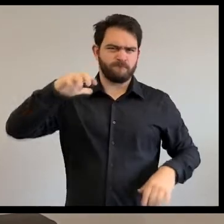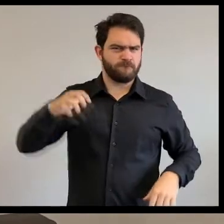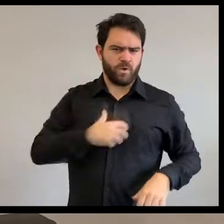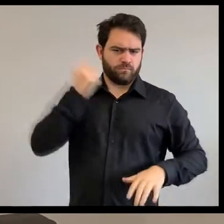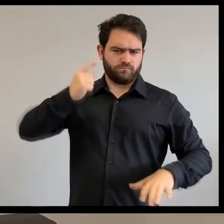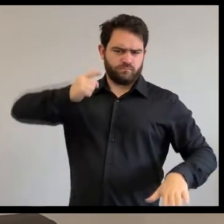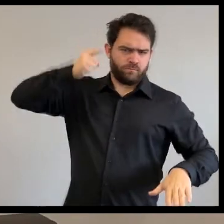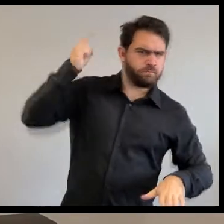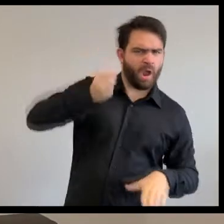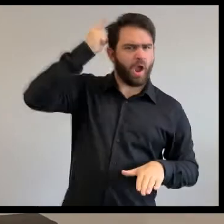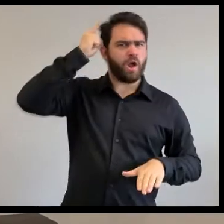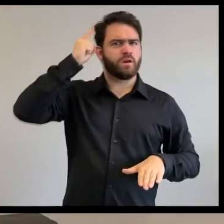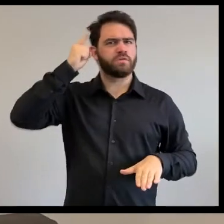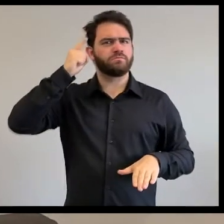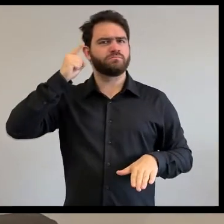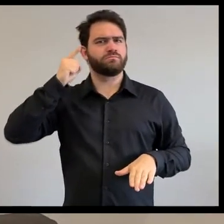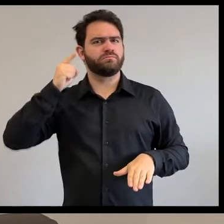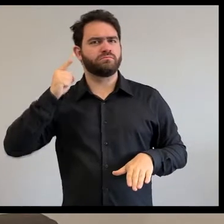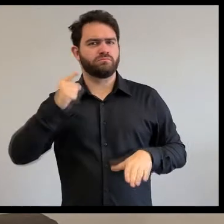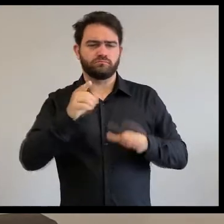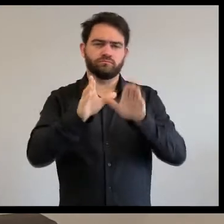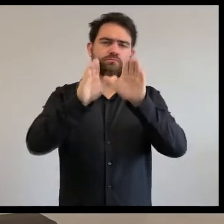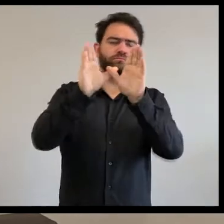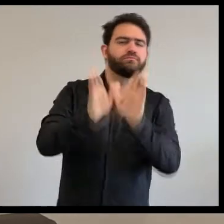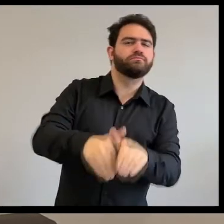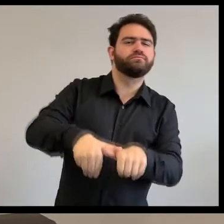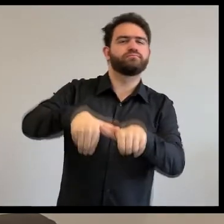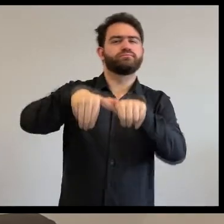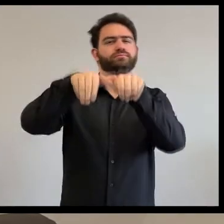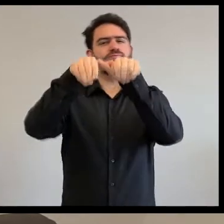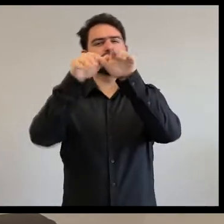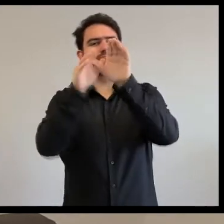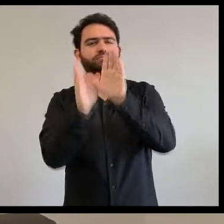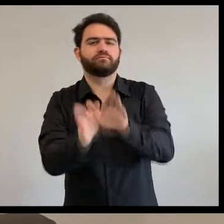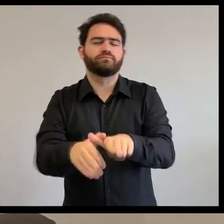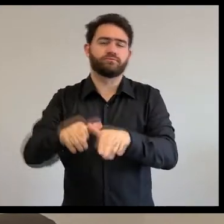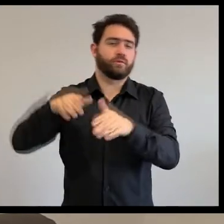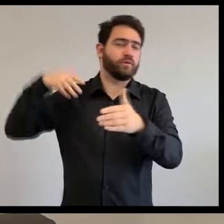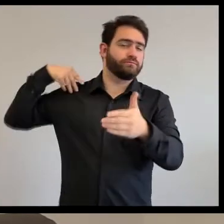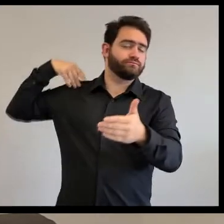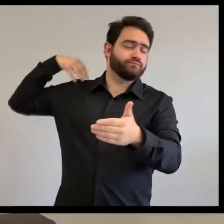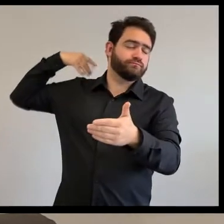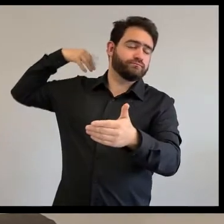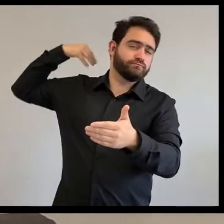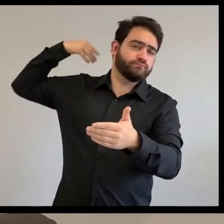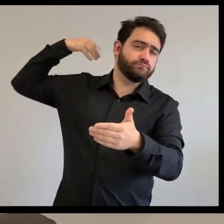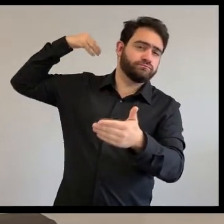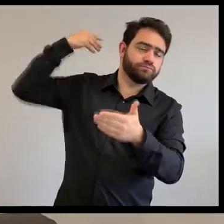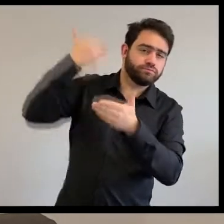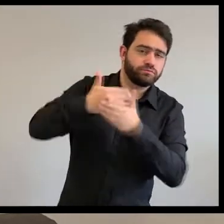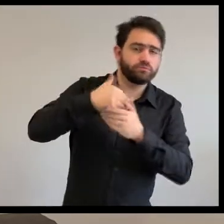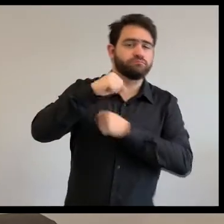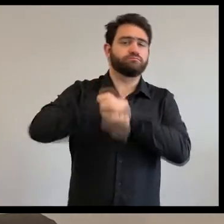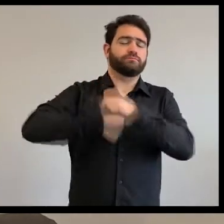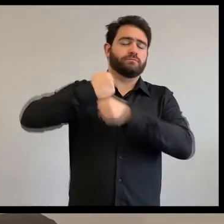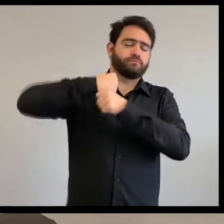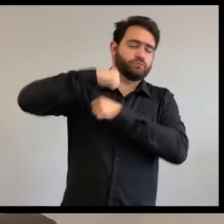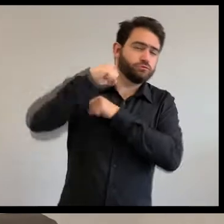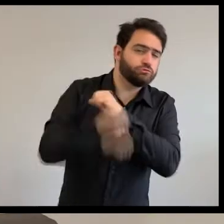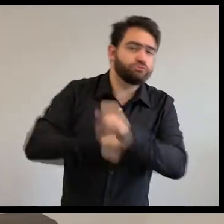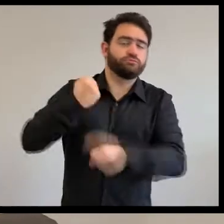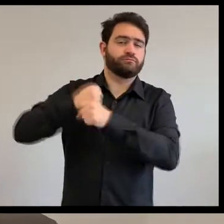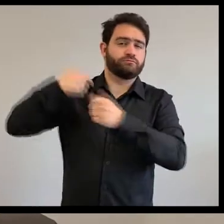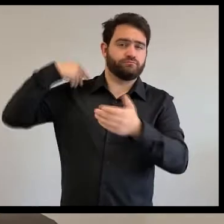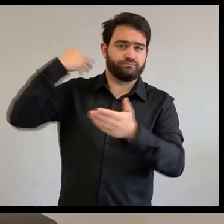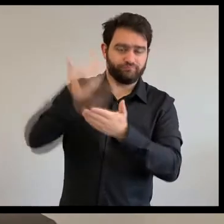a continué à vivre librement. Et depuis ce jour, on n'a pas vu un colibri dans son cage. Et même, on ne le voit pas s